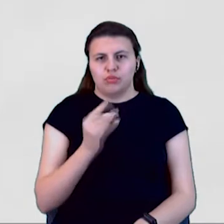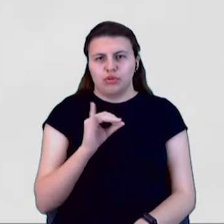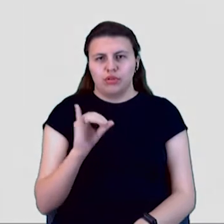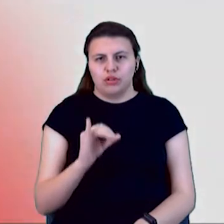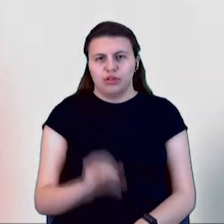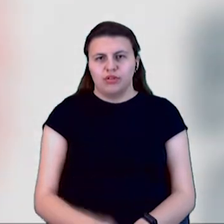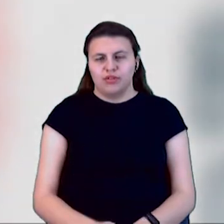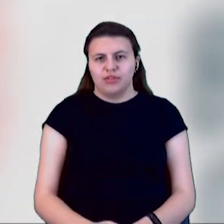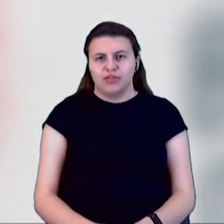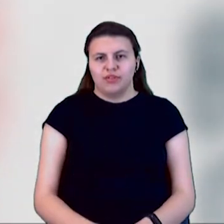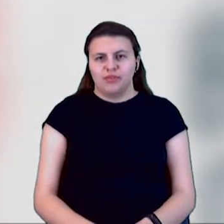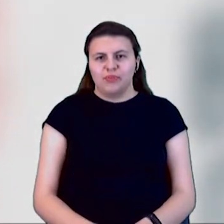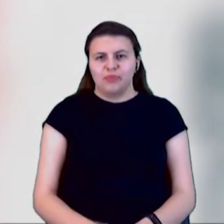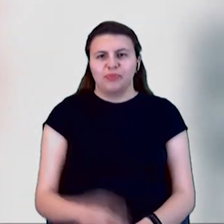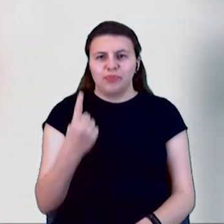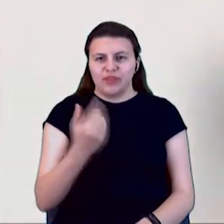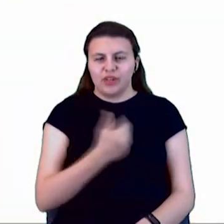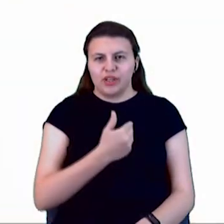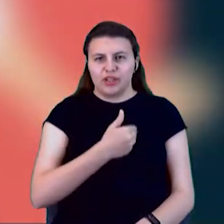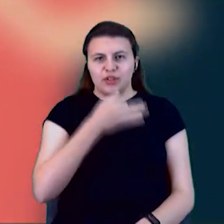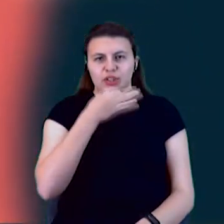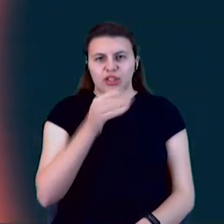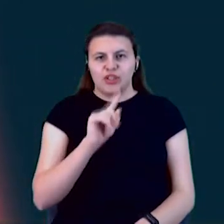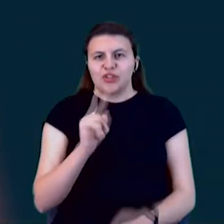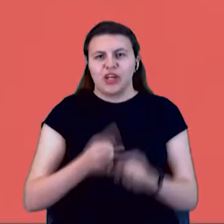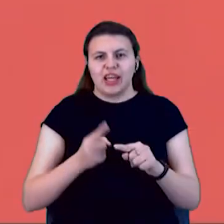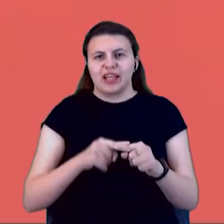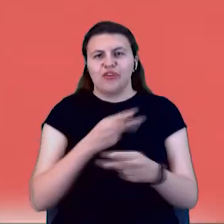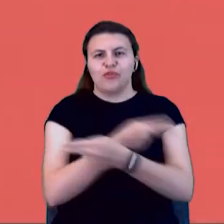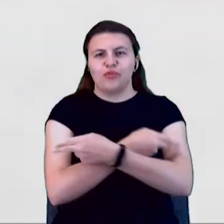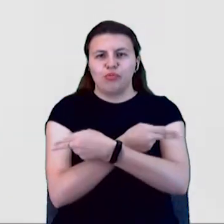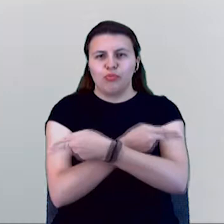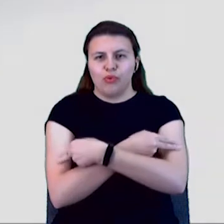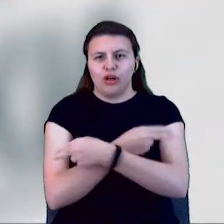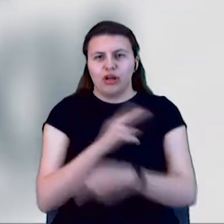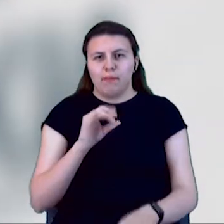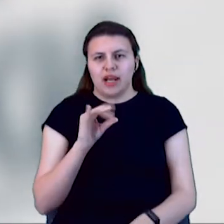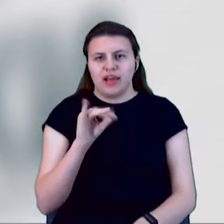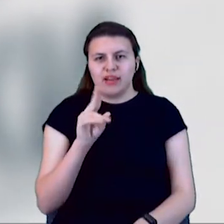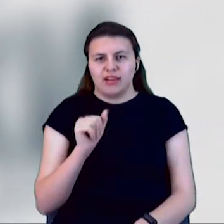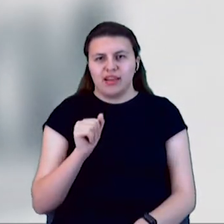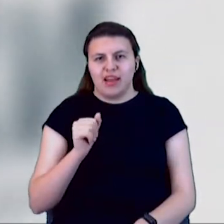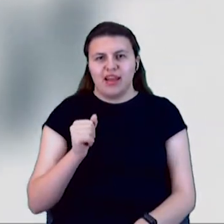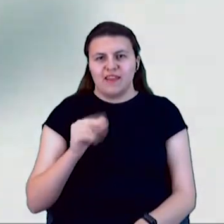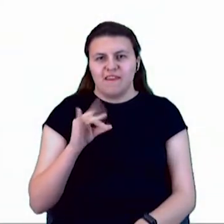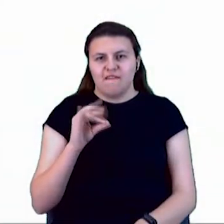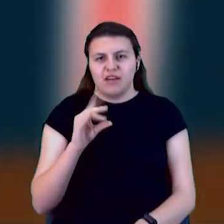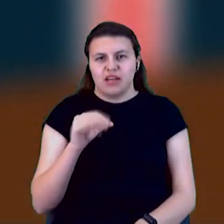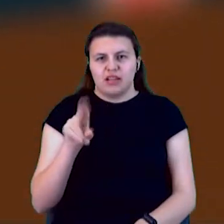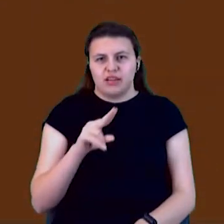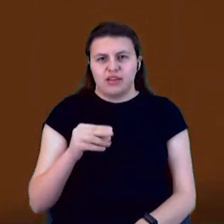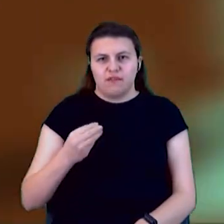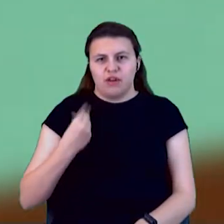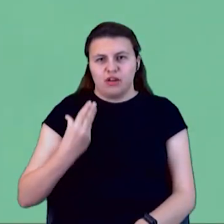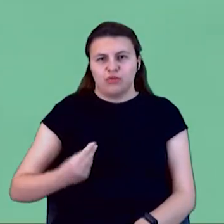Перший я хочу зазначити, що касати на цій футболці, це футболка бренда «Дефенд», французького бренда «Дефенд». І в оригіналі там